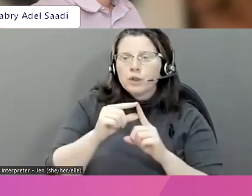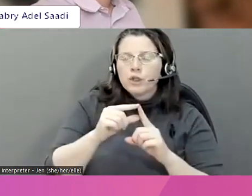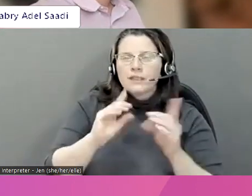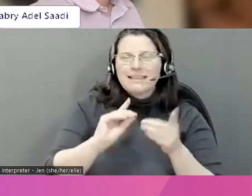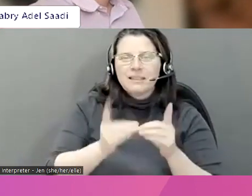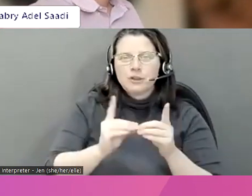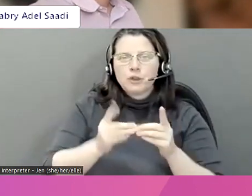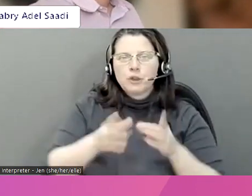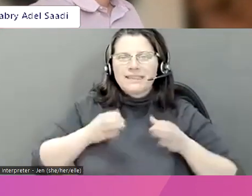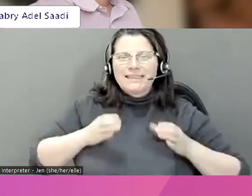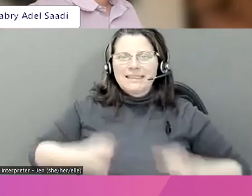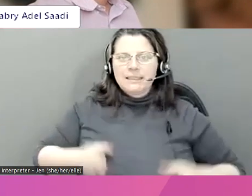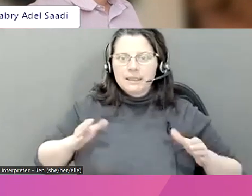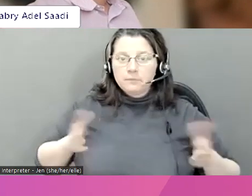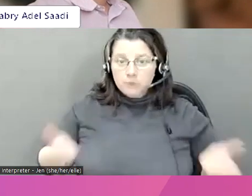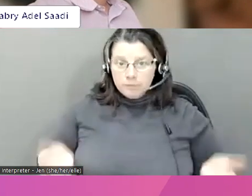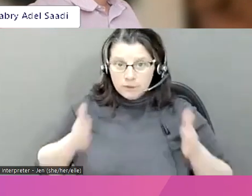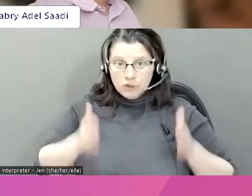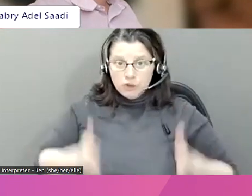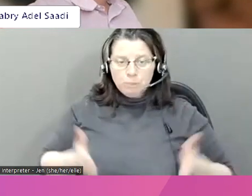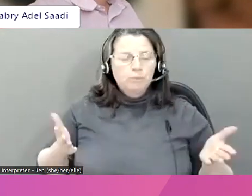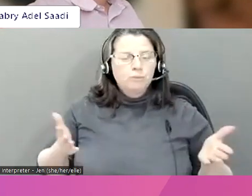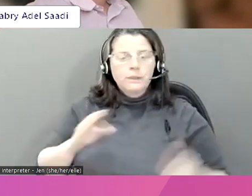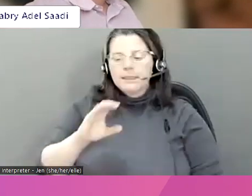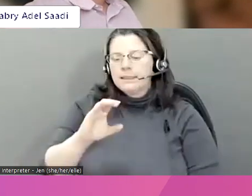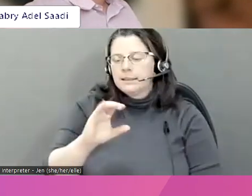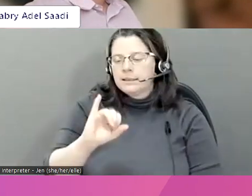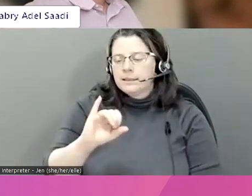Que pensez-vous du terme citoyenneté numérique?